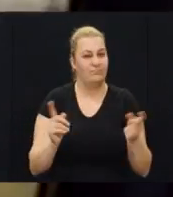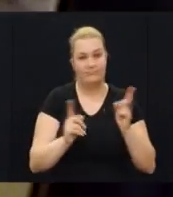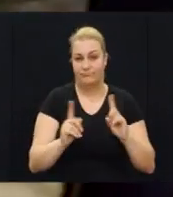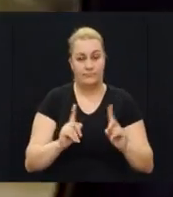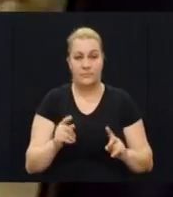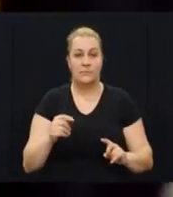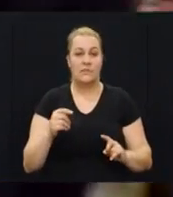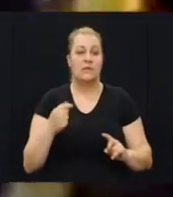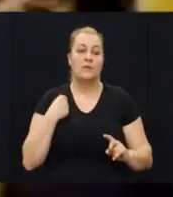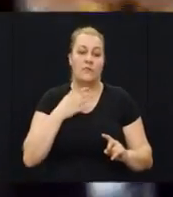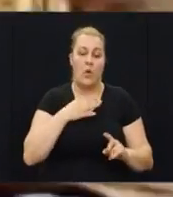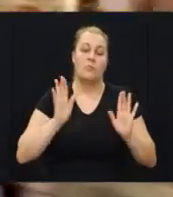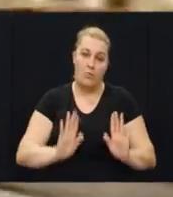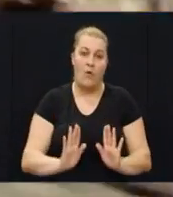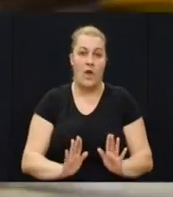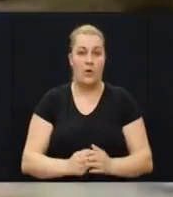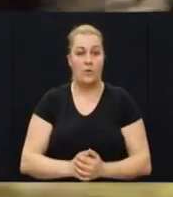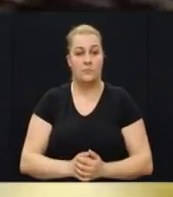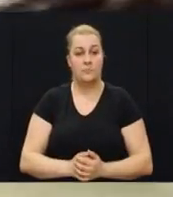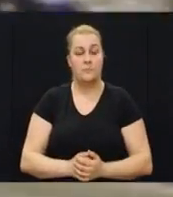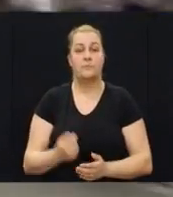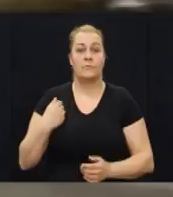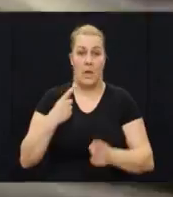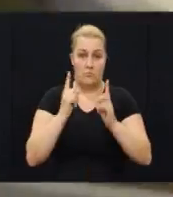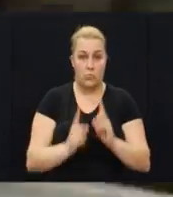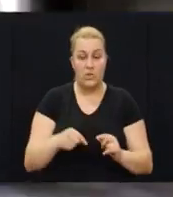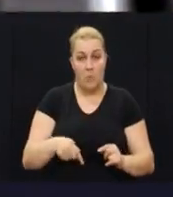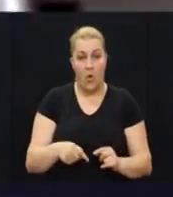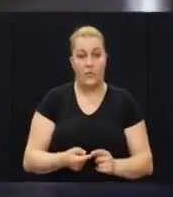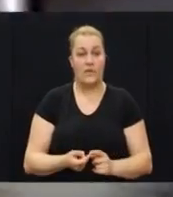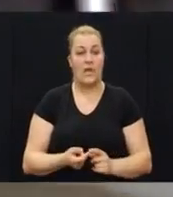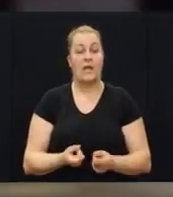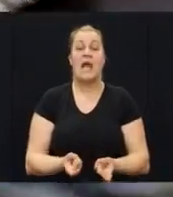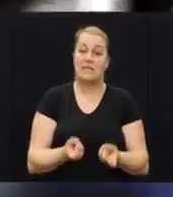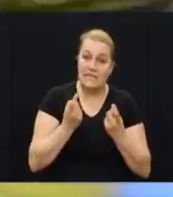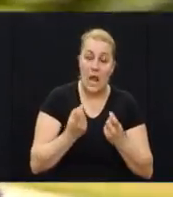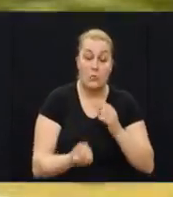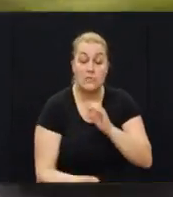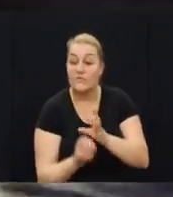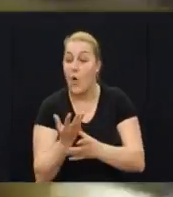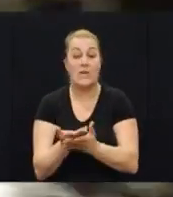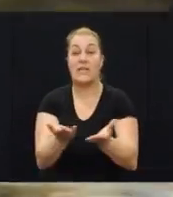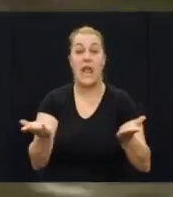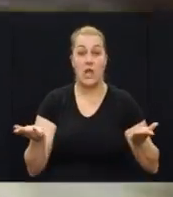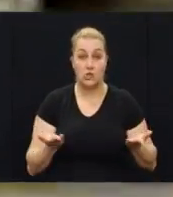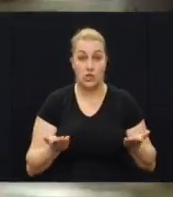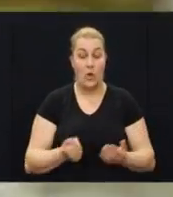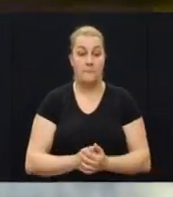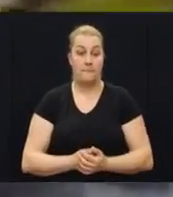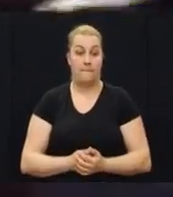kafićima nego da budem svugdje da budem i tu pristan na selu da stvorim nešto znači